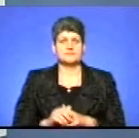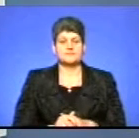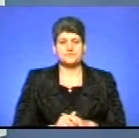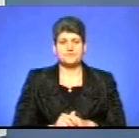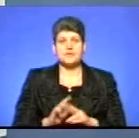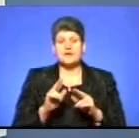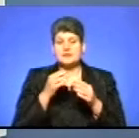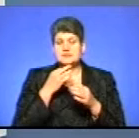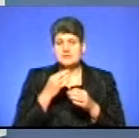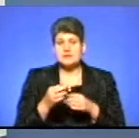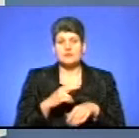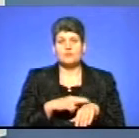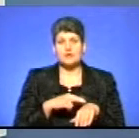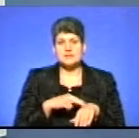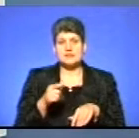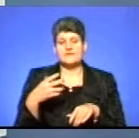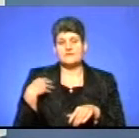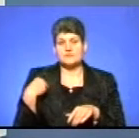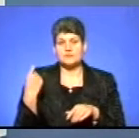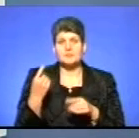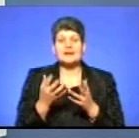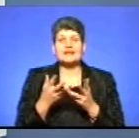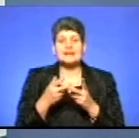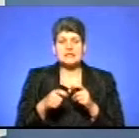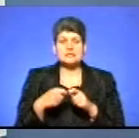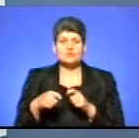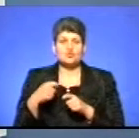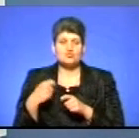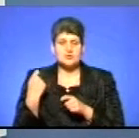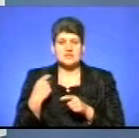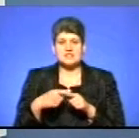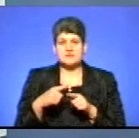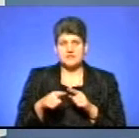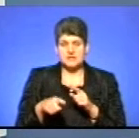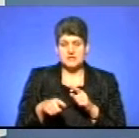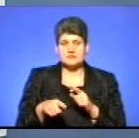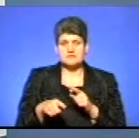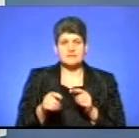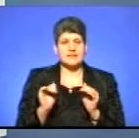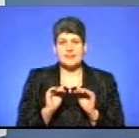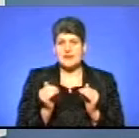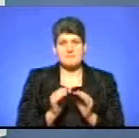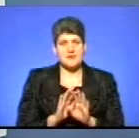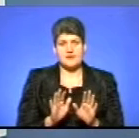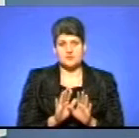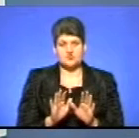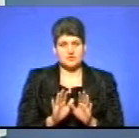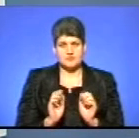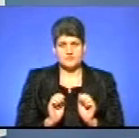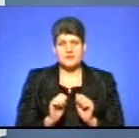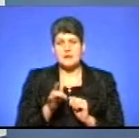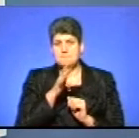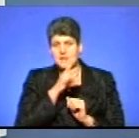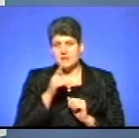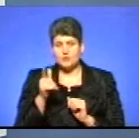Як повідомили у патрульній поліції Львівської області, кількість порушень щодо перевищення швидкості не менше є. Зокрема, за період